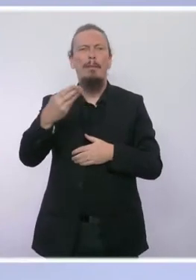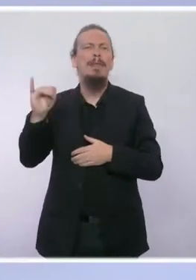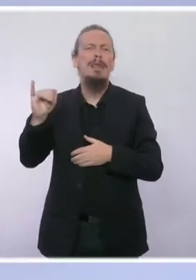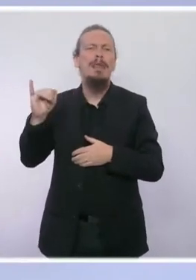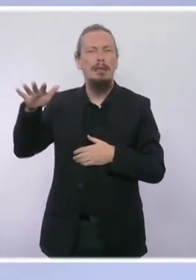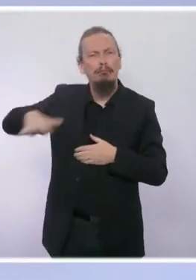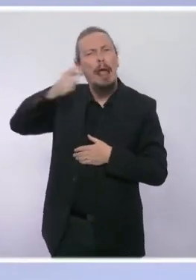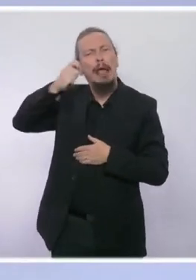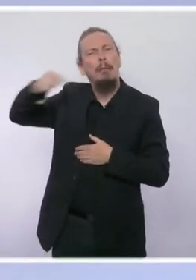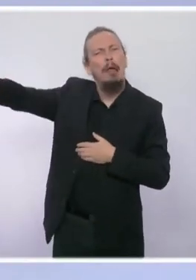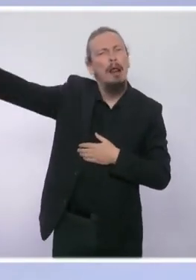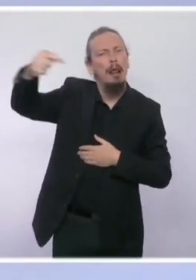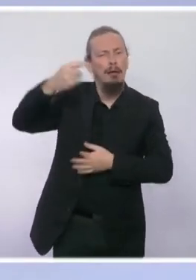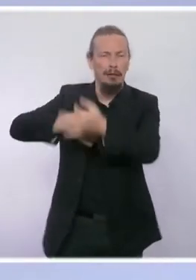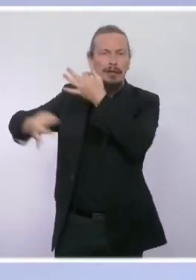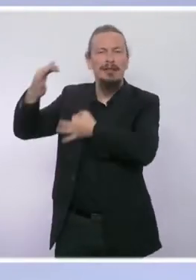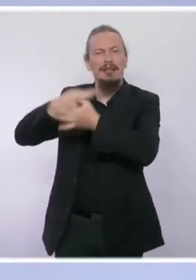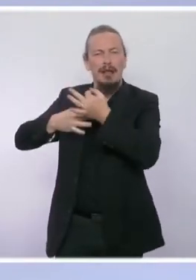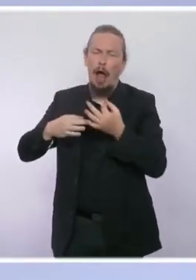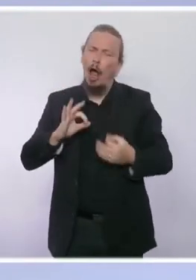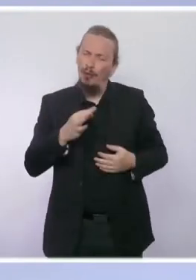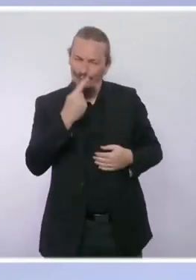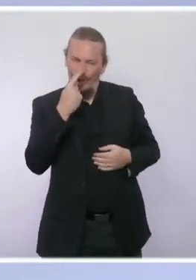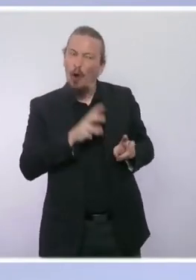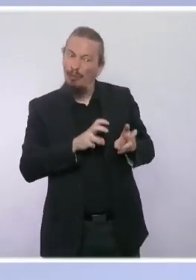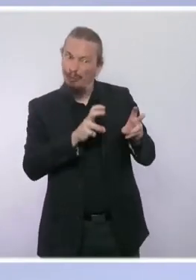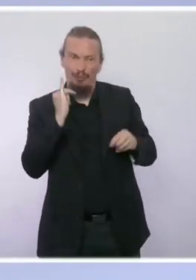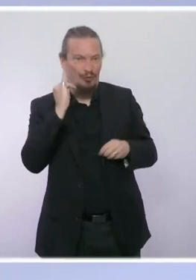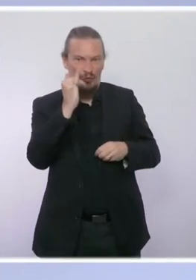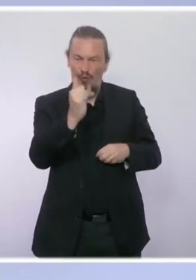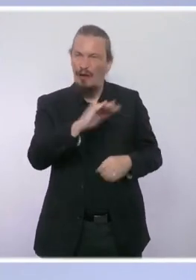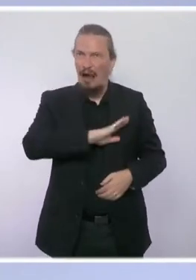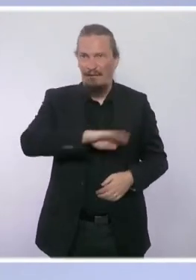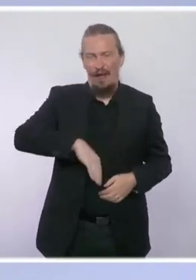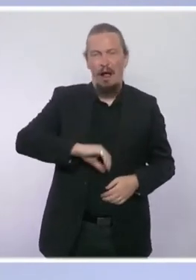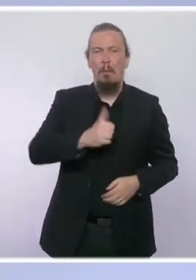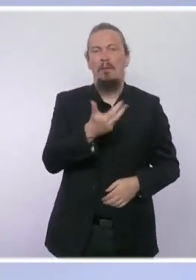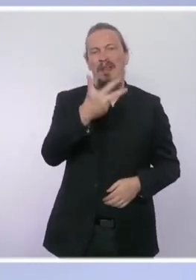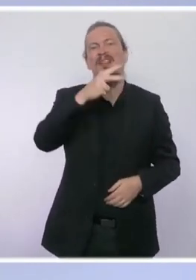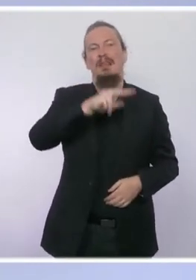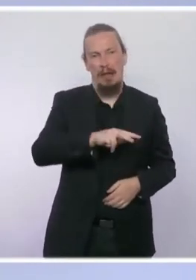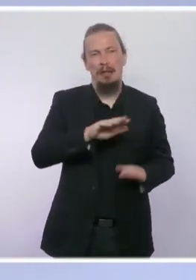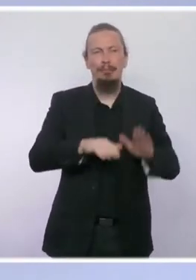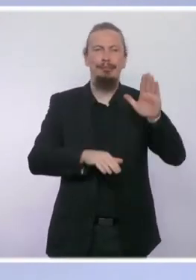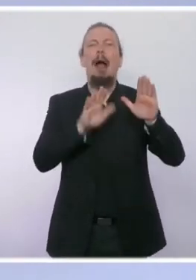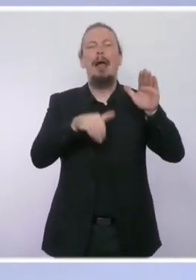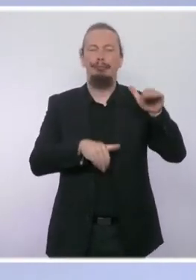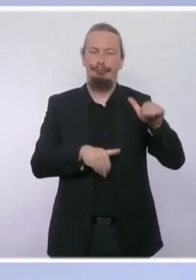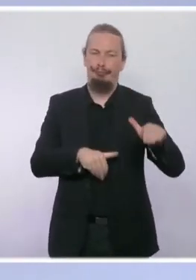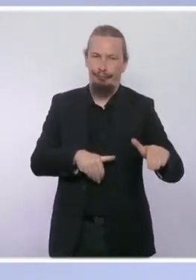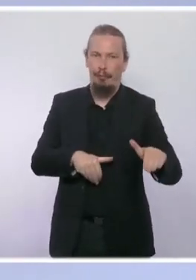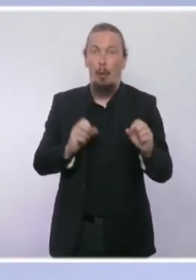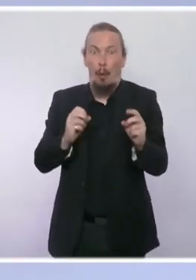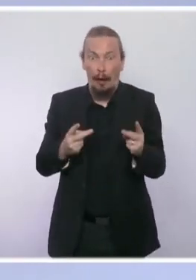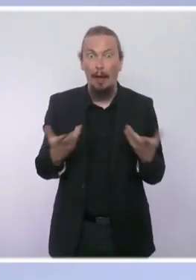un certain nombre d'experts disaient encore hier qu'elle devrait durer jusqu'à la fin du premier trimestre, probablement, avant de diminuer. Donc la question, c'est comment est-ce qu'on